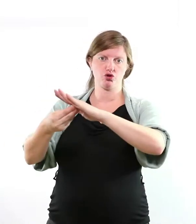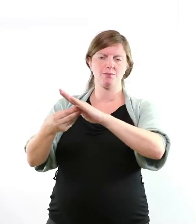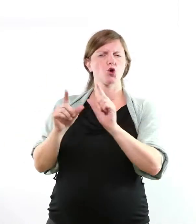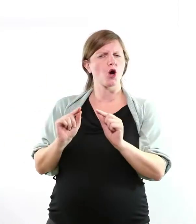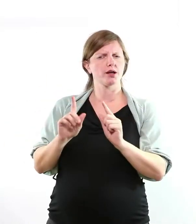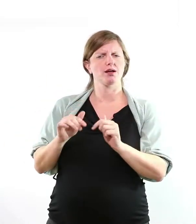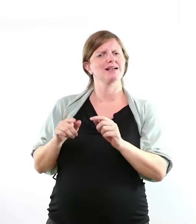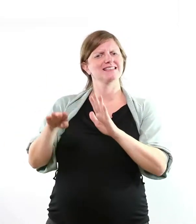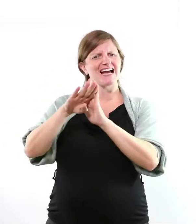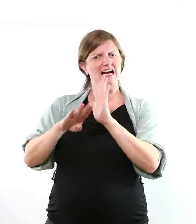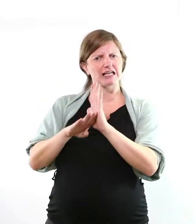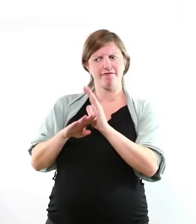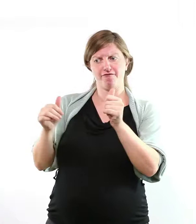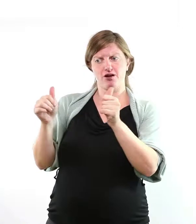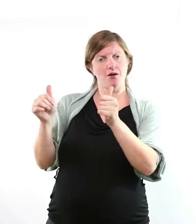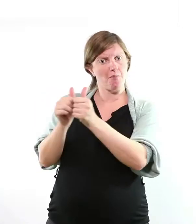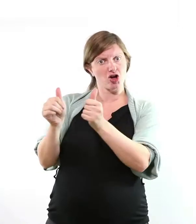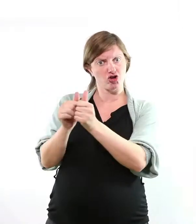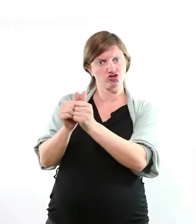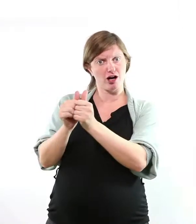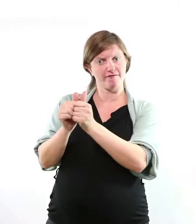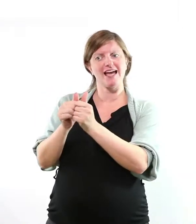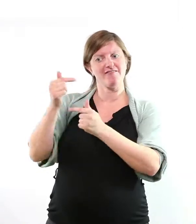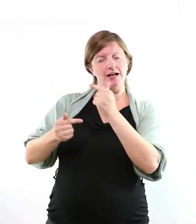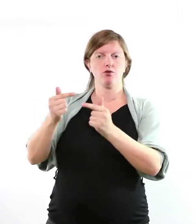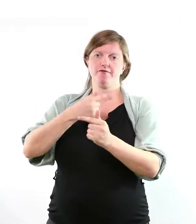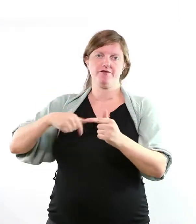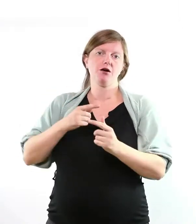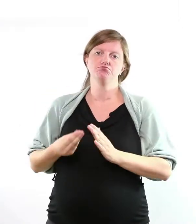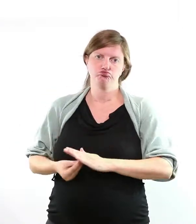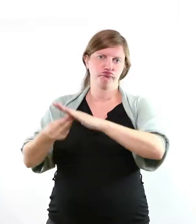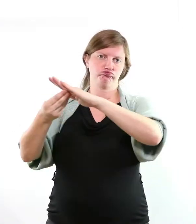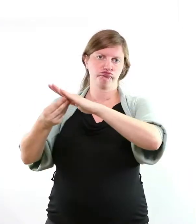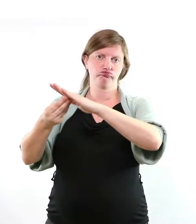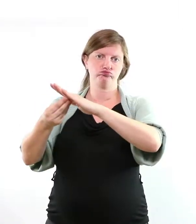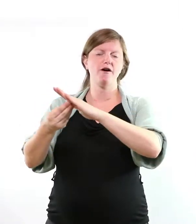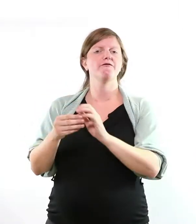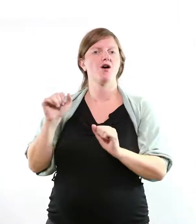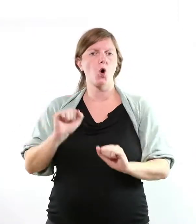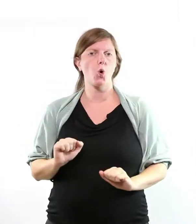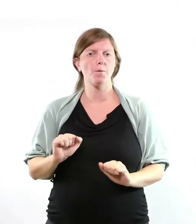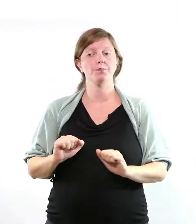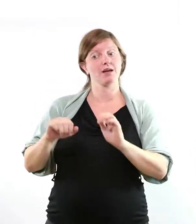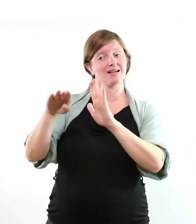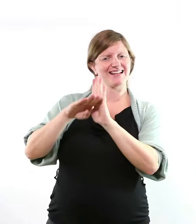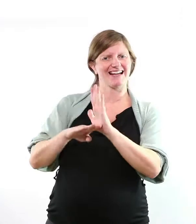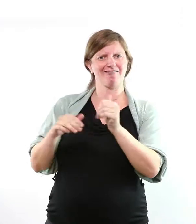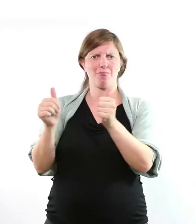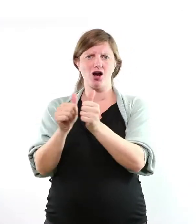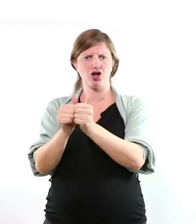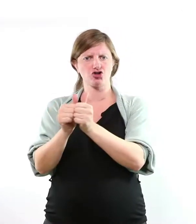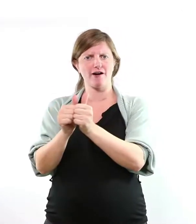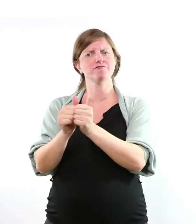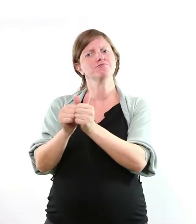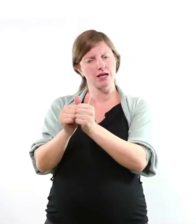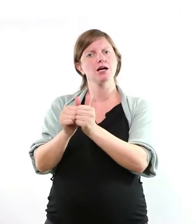unterstützt auch damit die Fortentwicklung der Tarifpartnerschaft. Nur durch eine gelebte Tarifpartnerschaft ist es